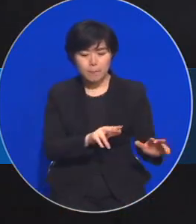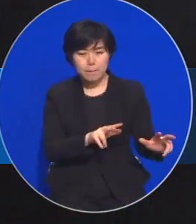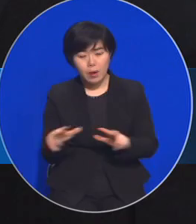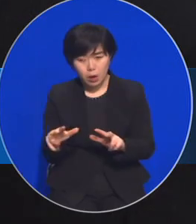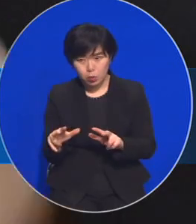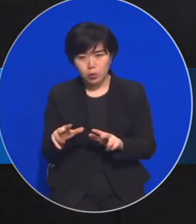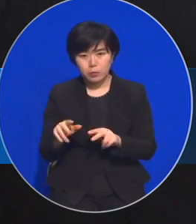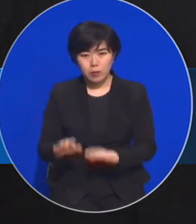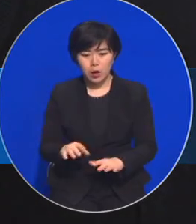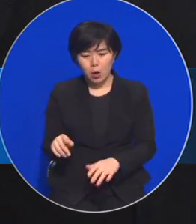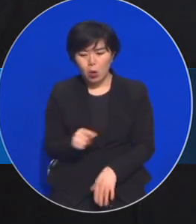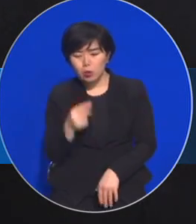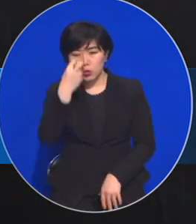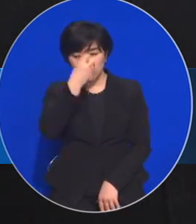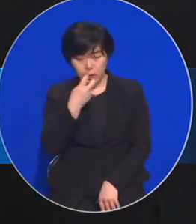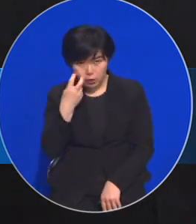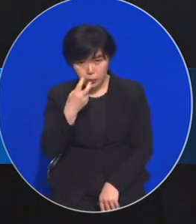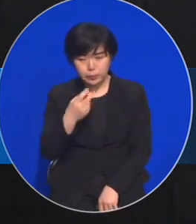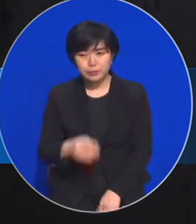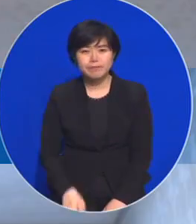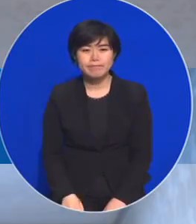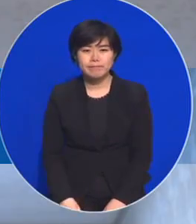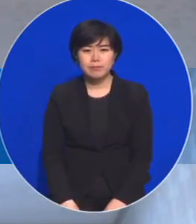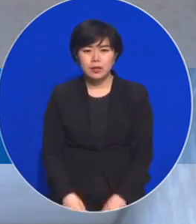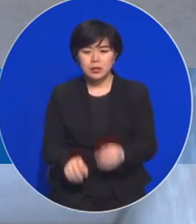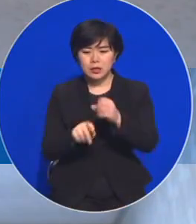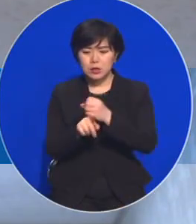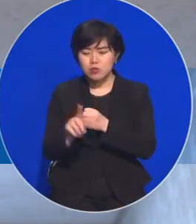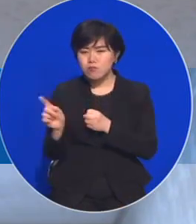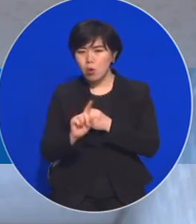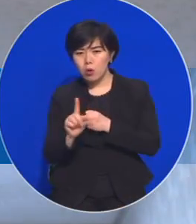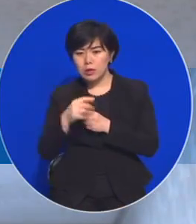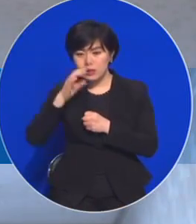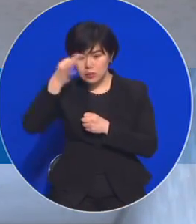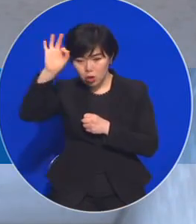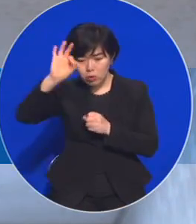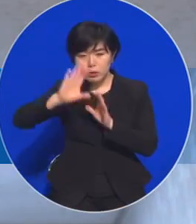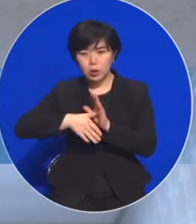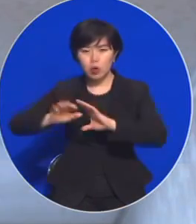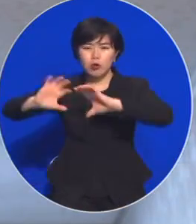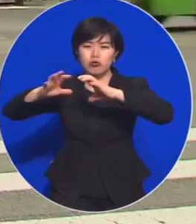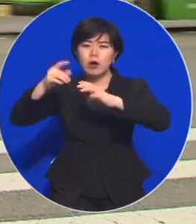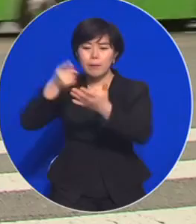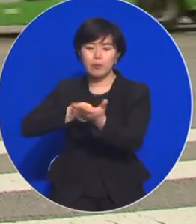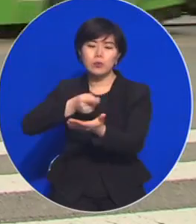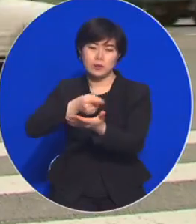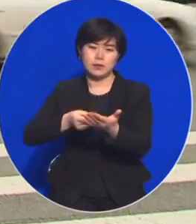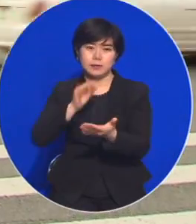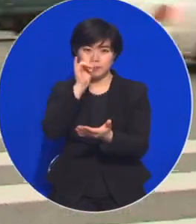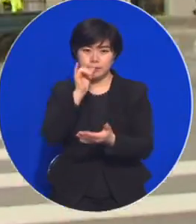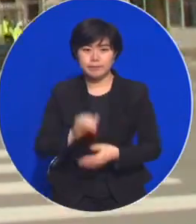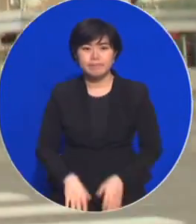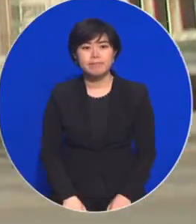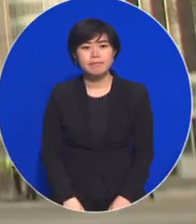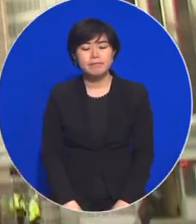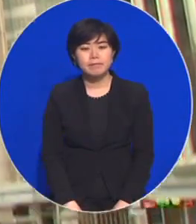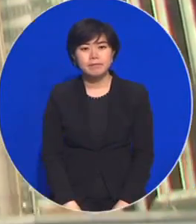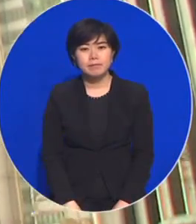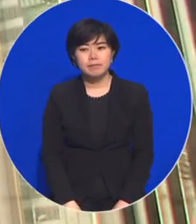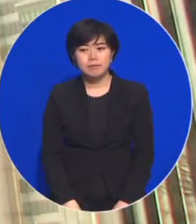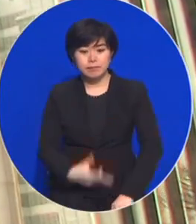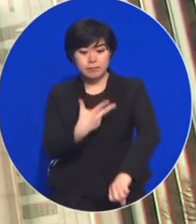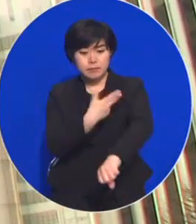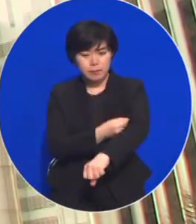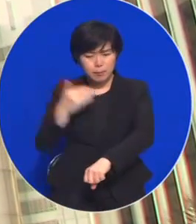투명하게 역학조사하고, 인과성이 인정되면 국가가 보상할 예정입니다. 한편 경찰은 접종